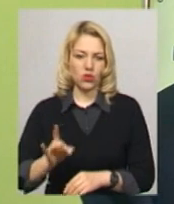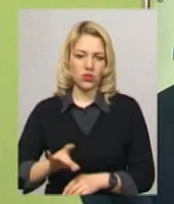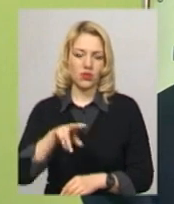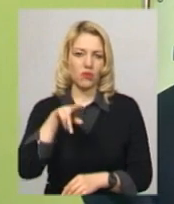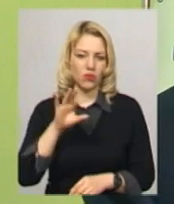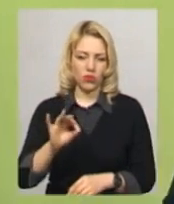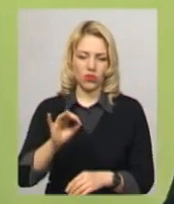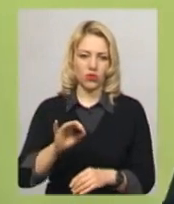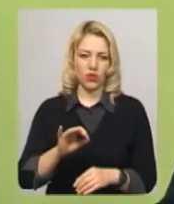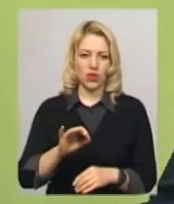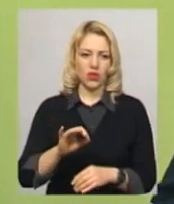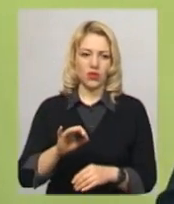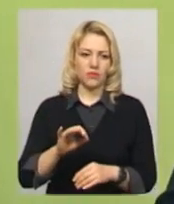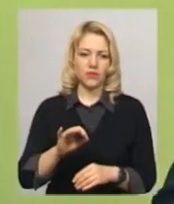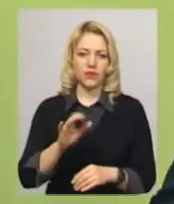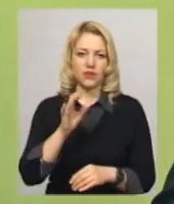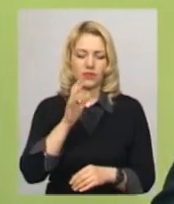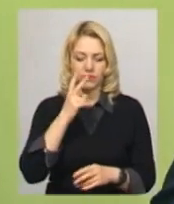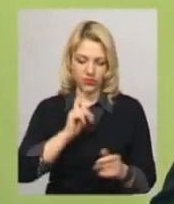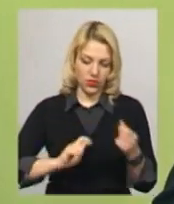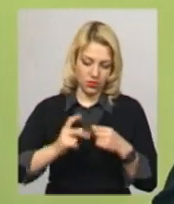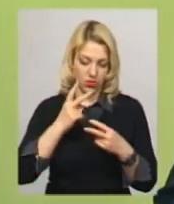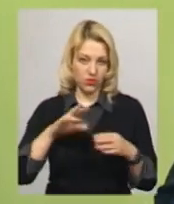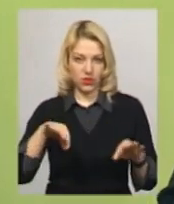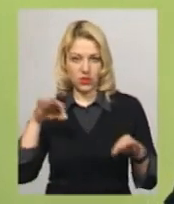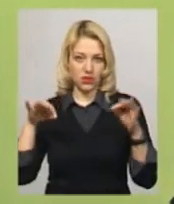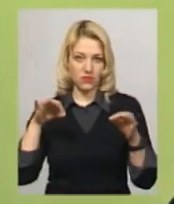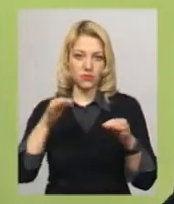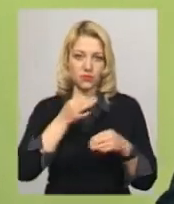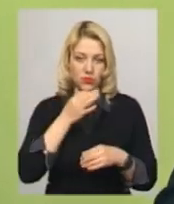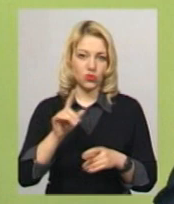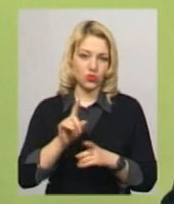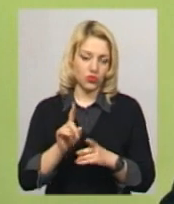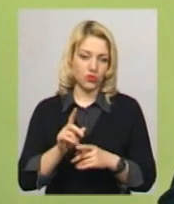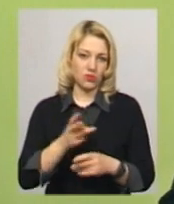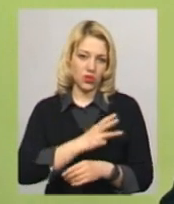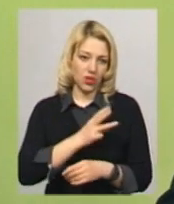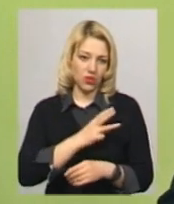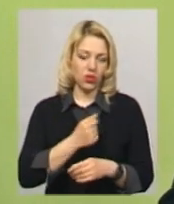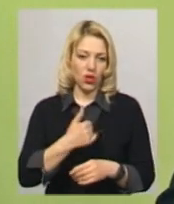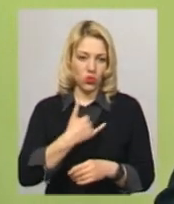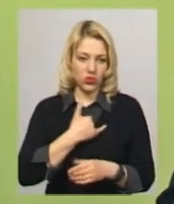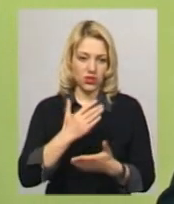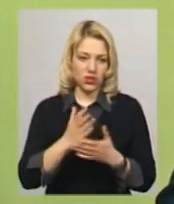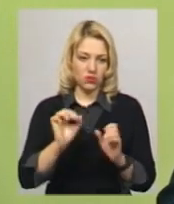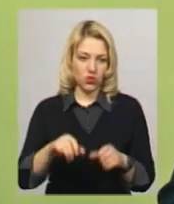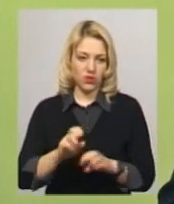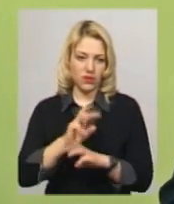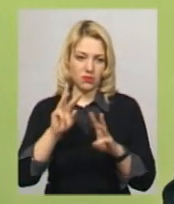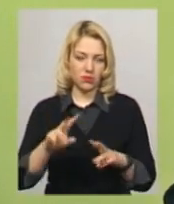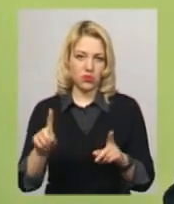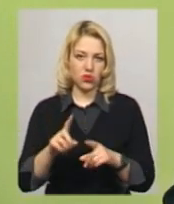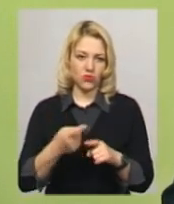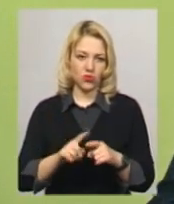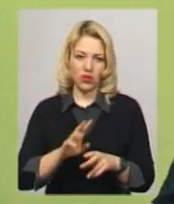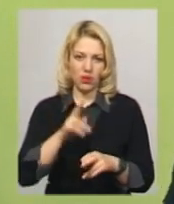періодах ділися, подивилися те, що вони бажають. І в нас є можливість забезпечити, щоб